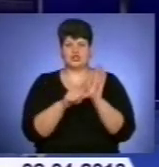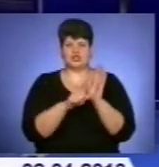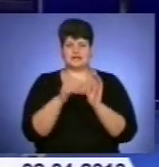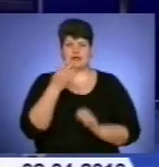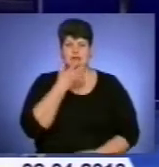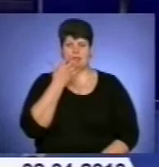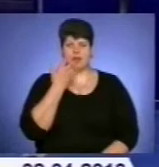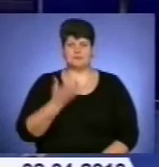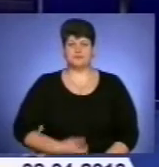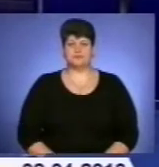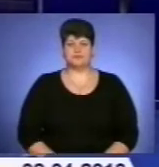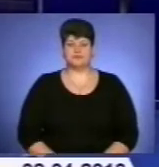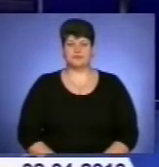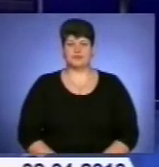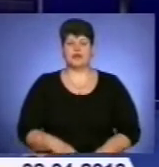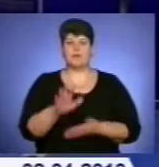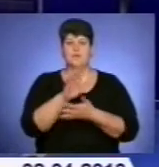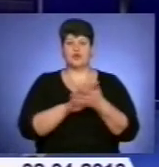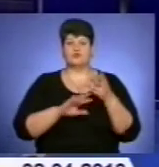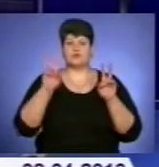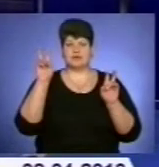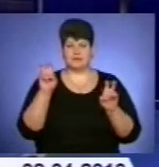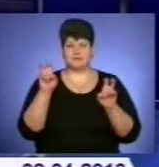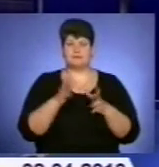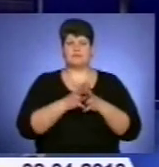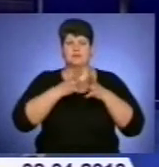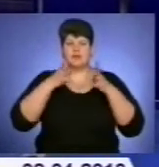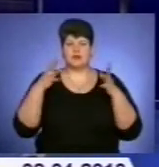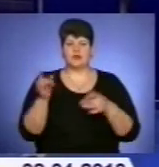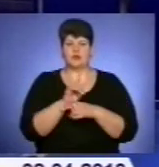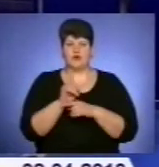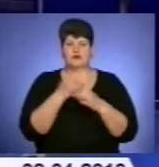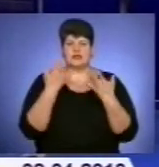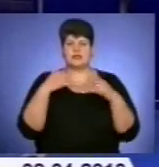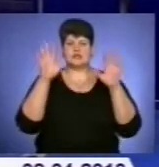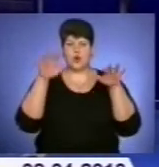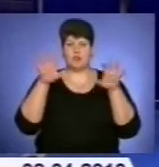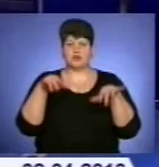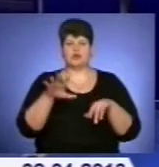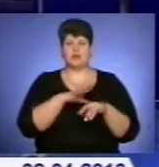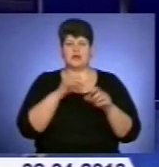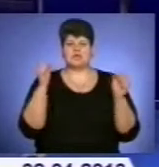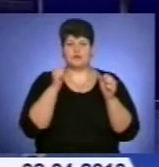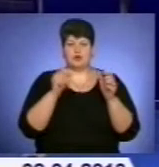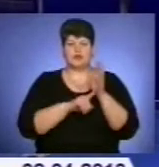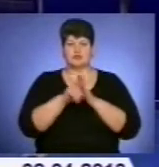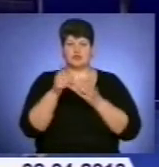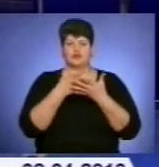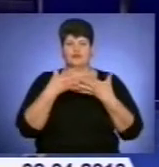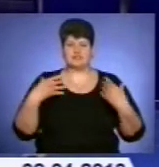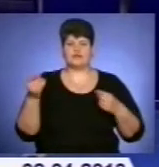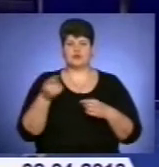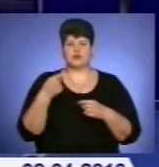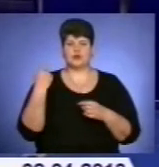гідромедцентр. І продовжуємо тему. Понаднормова кількість опадів, яка випала цьогоріч взимку і на початку весни на Тернопіллі,